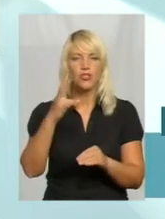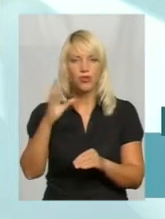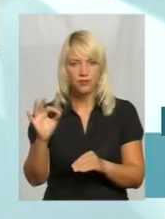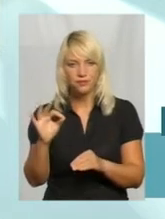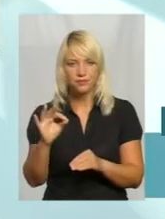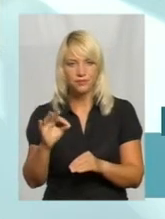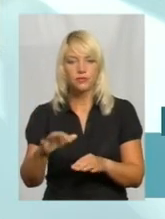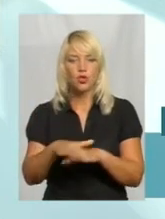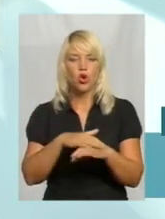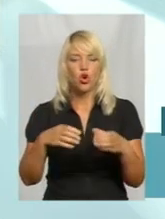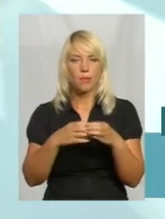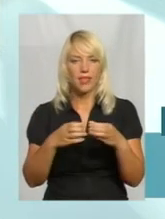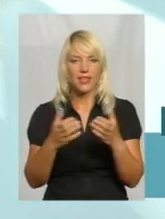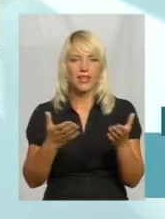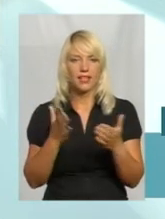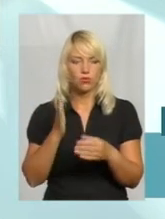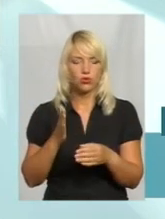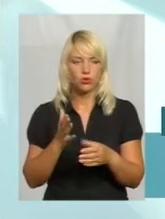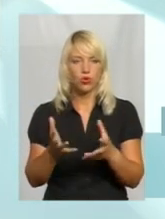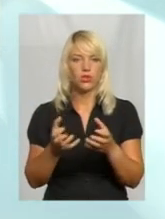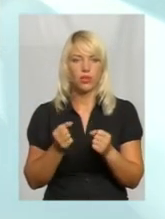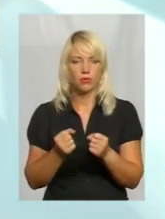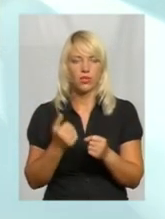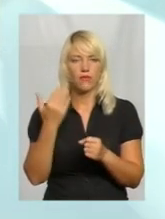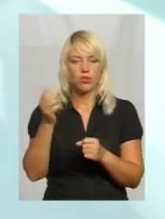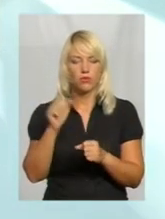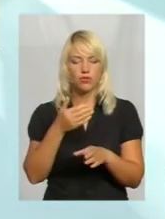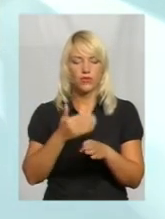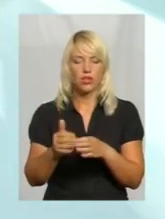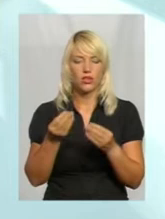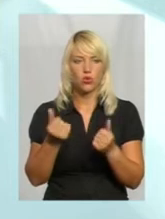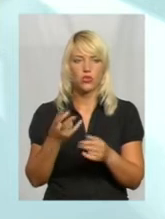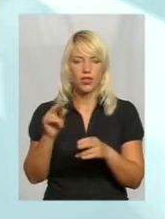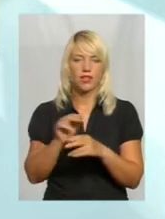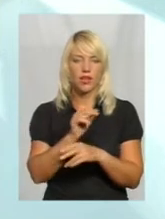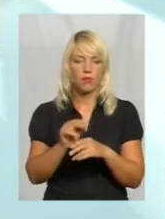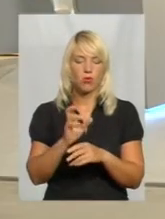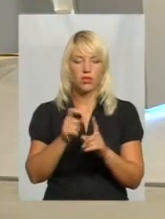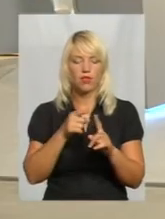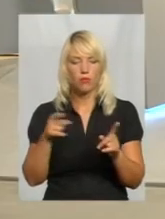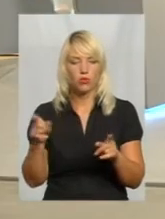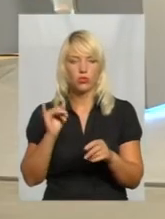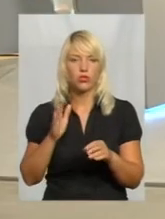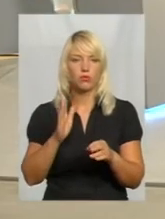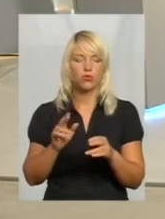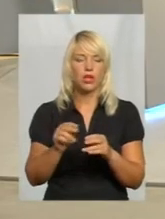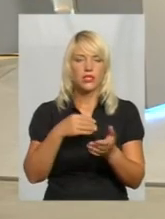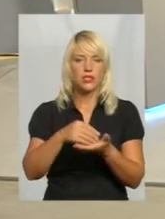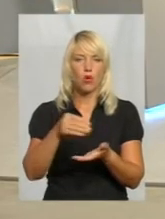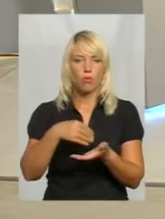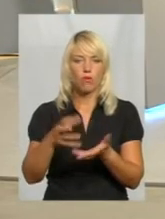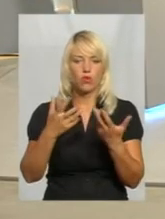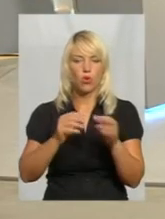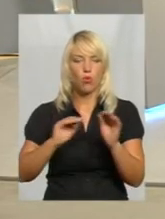громади, які будуть дотримувати, вони можуть відділяти кошти і на ремонт, і поточні, і закуповувати обладнання.